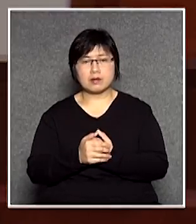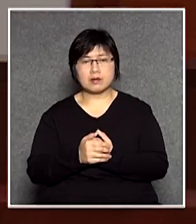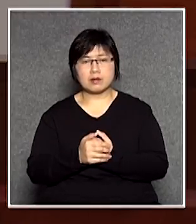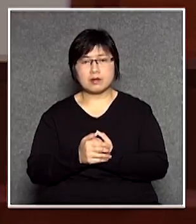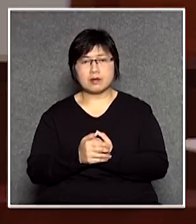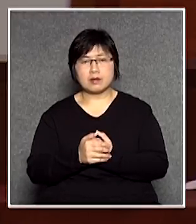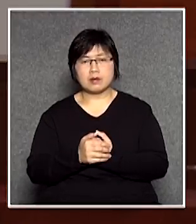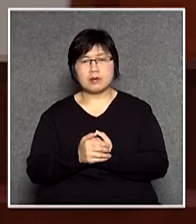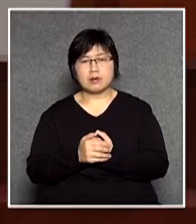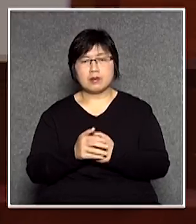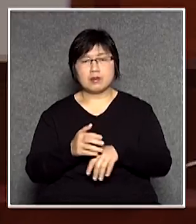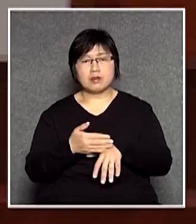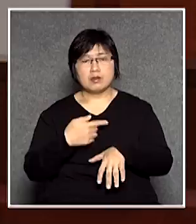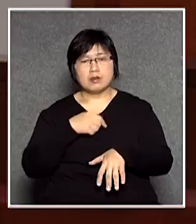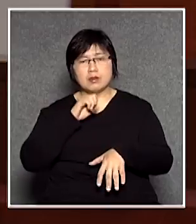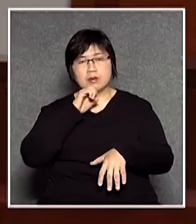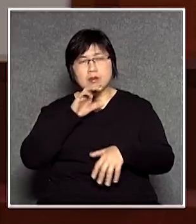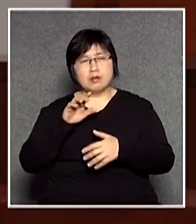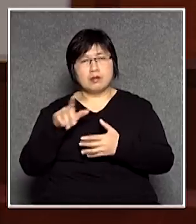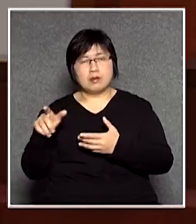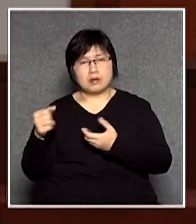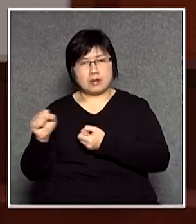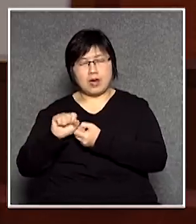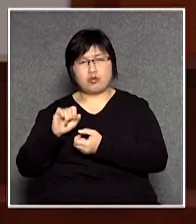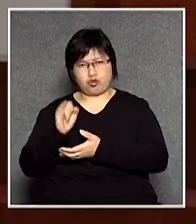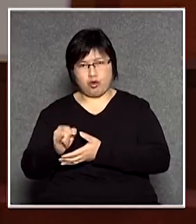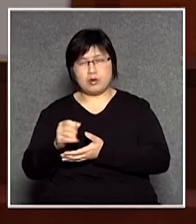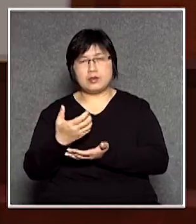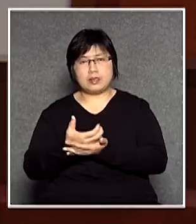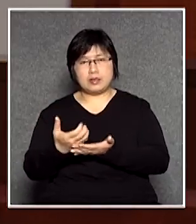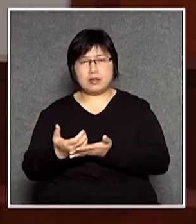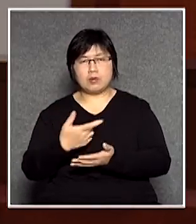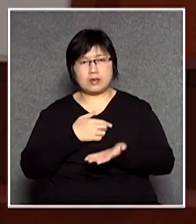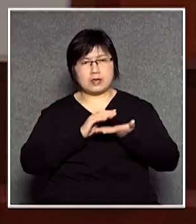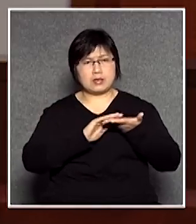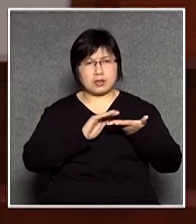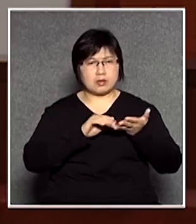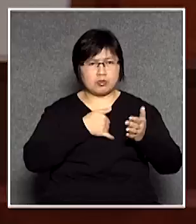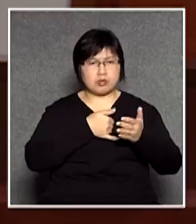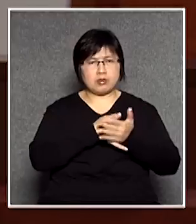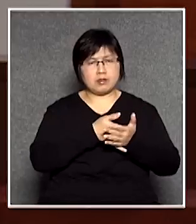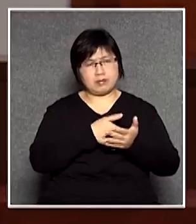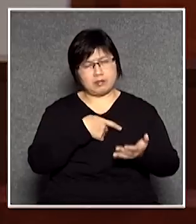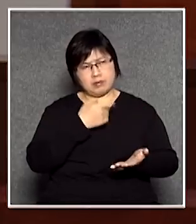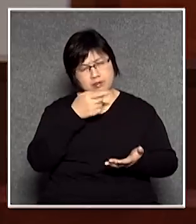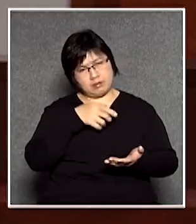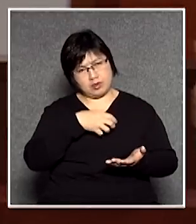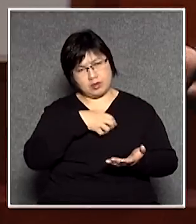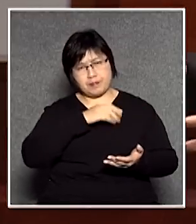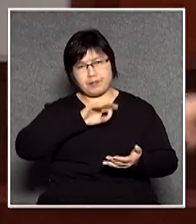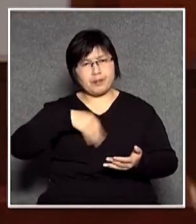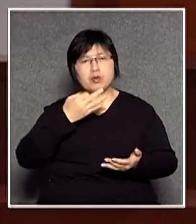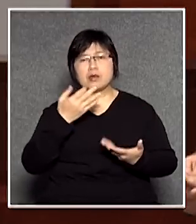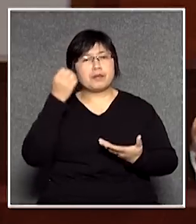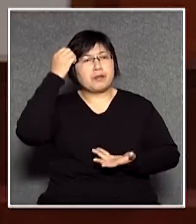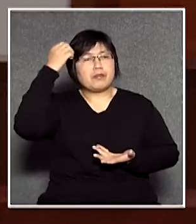剛剛我提到除了加罪行我對於結證及阻礙我都覺得很不滿意不過沒有辦法加